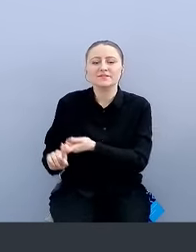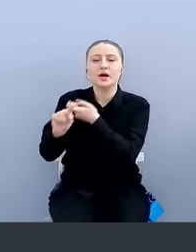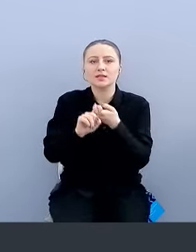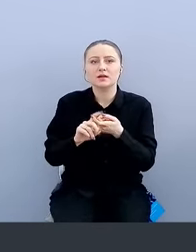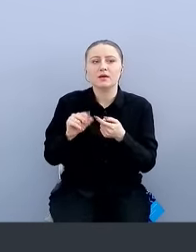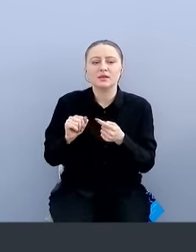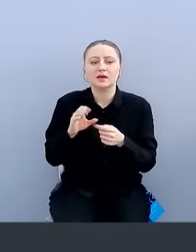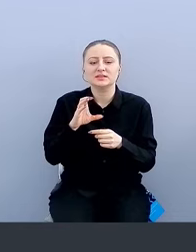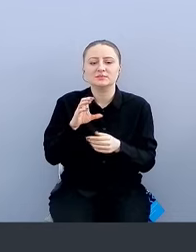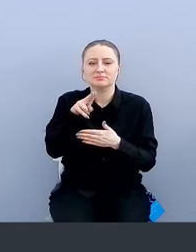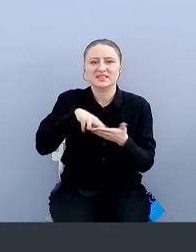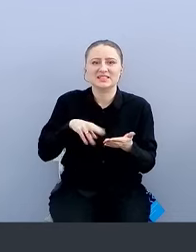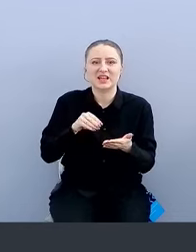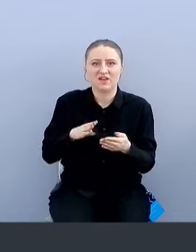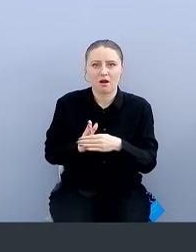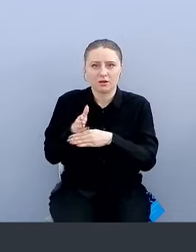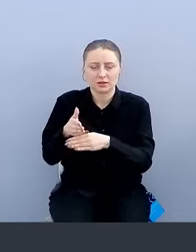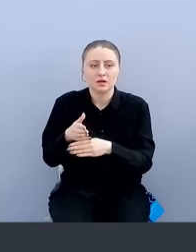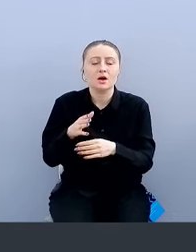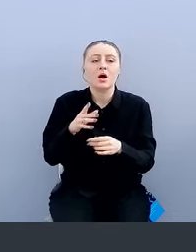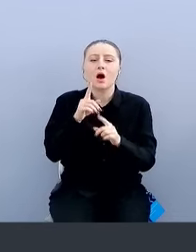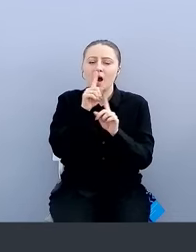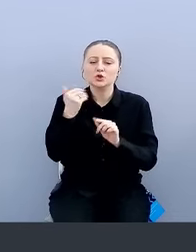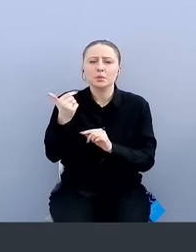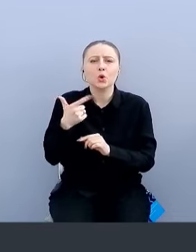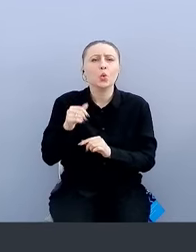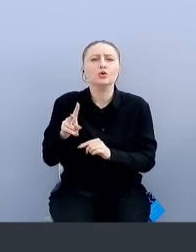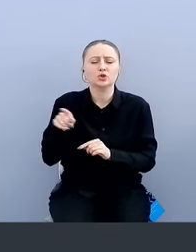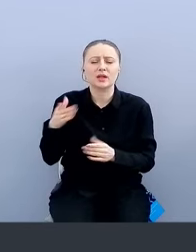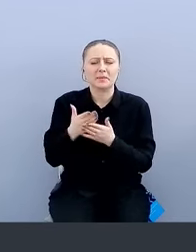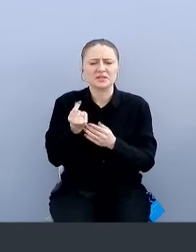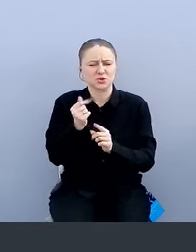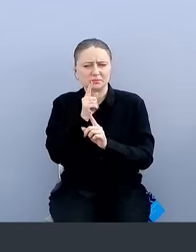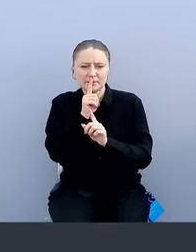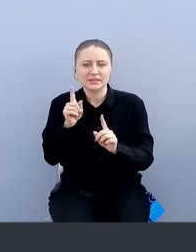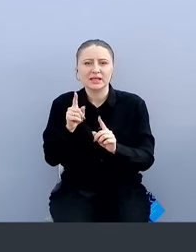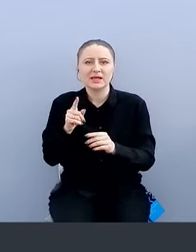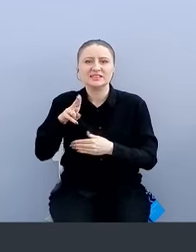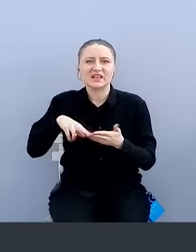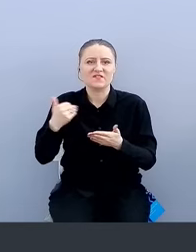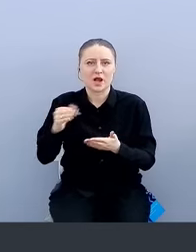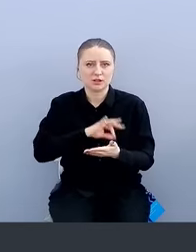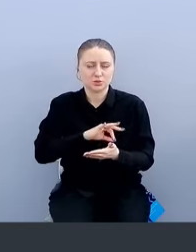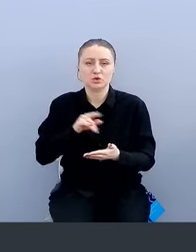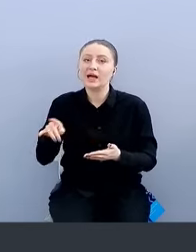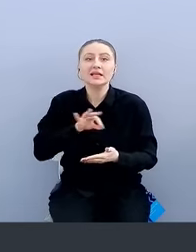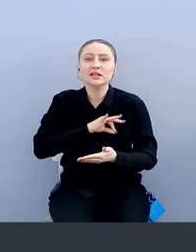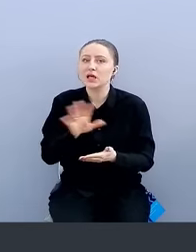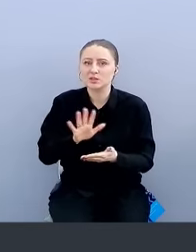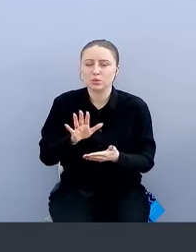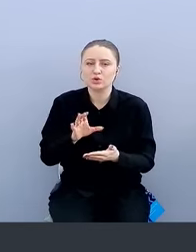на сертификаты. В Гугле особенность есть, что там немножко нетипично сертификаты используются. Они не используют